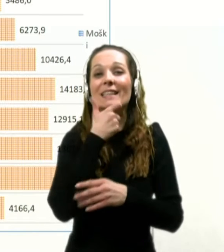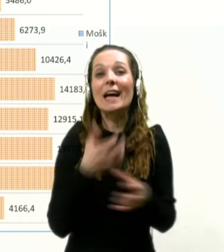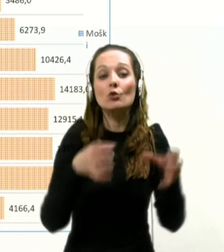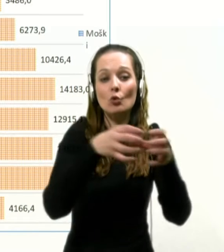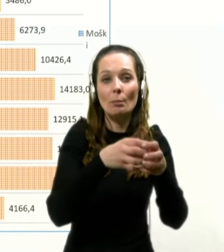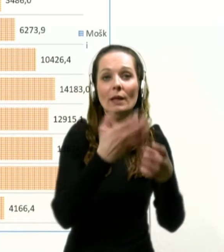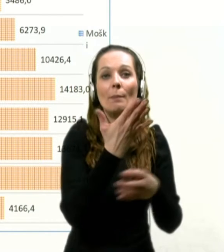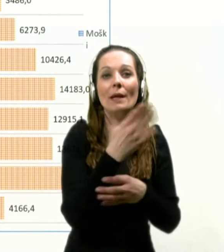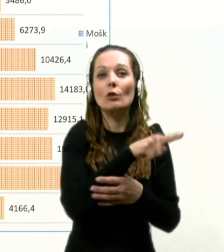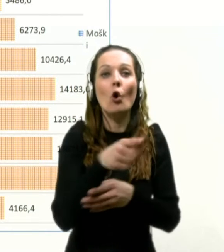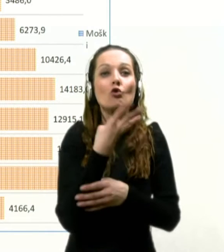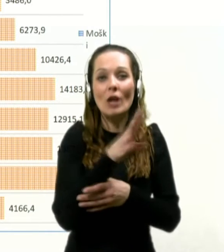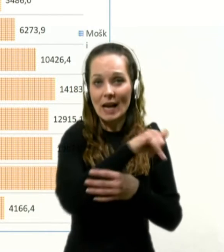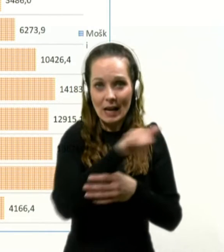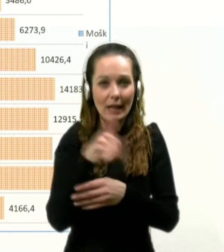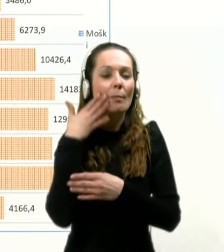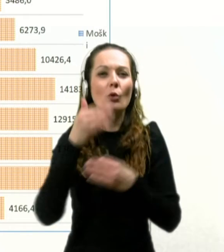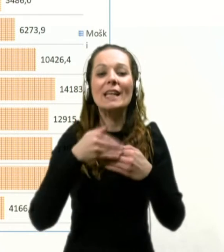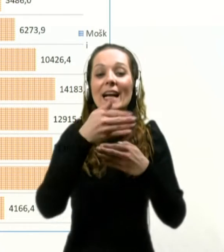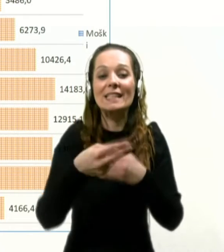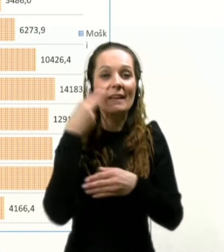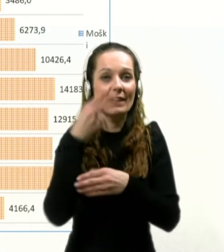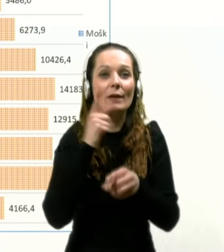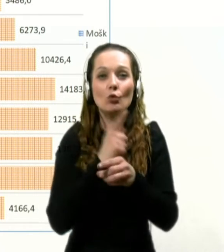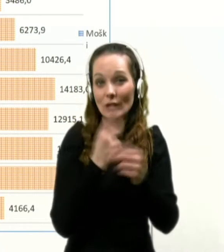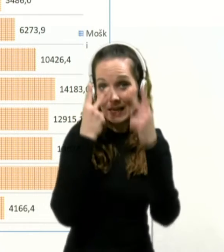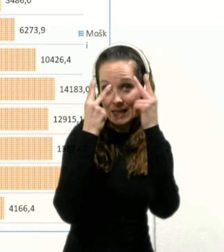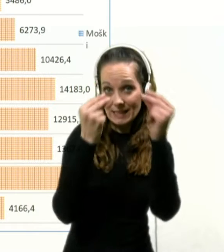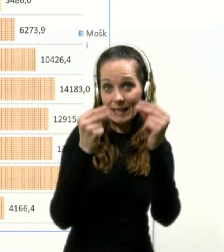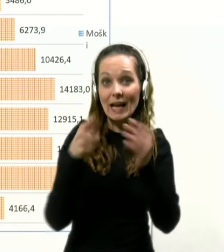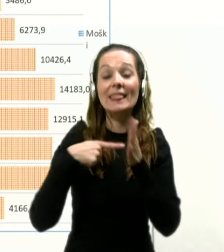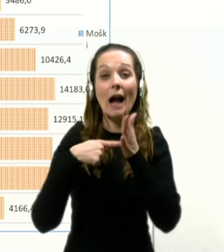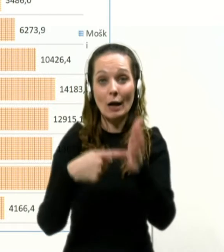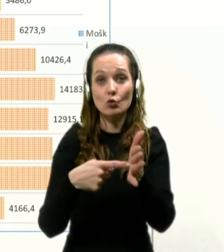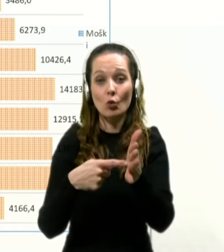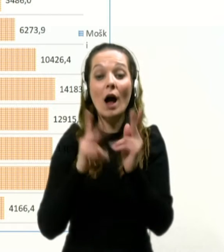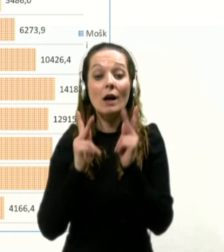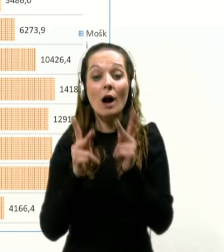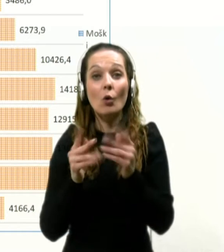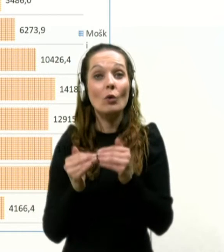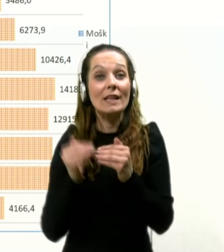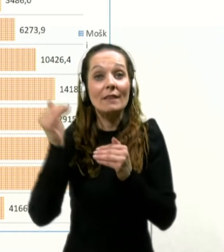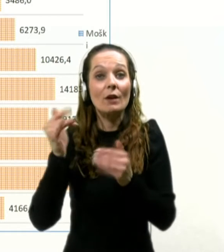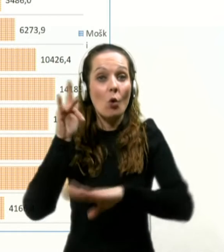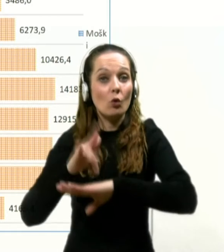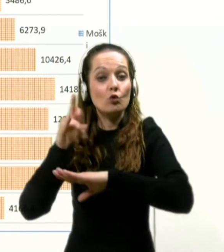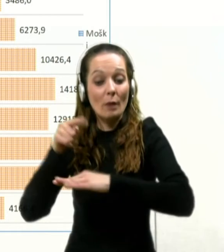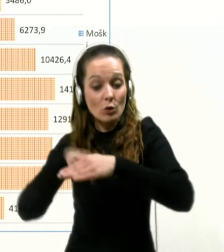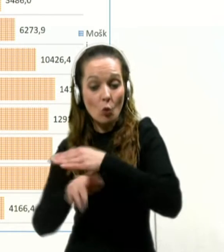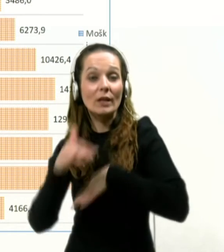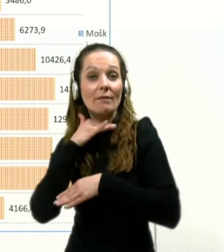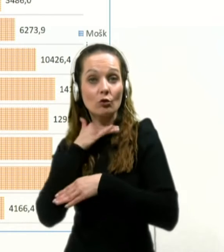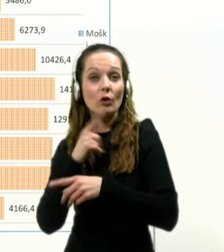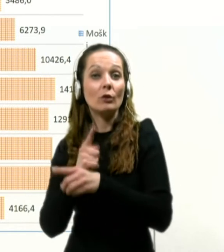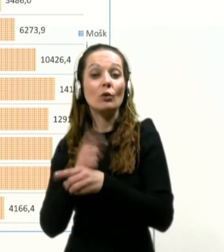skupini 5 do 14 let, to boste kasneje videli tudi na slikah, ki nakazujejo, kako se dvigujejo v kužbe v šolah in v